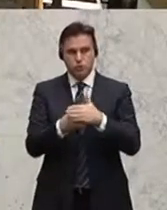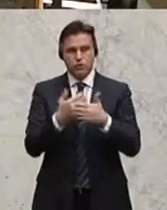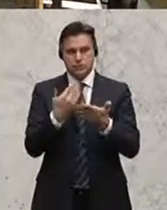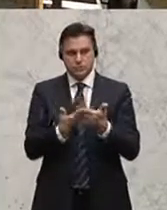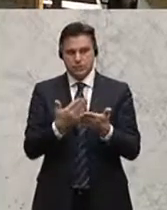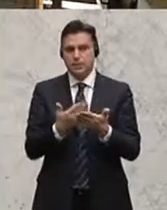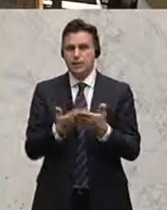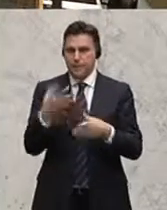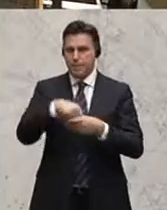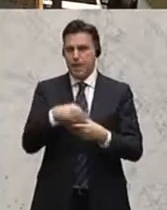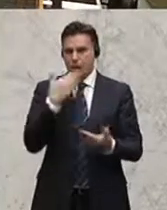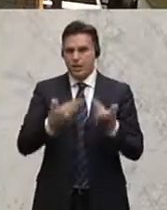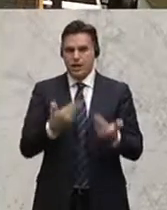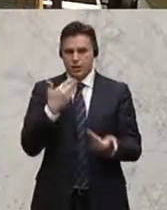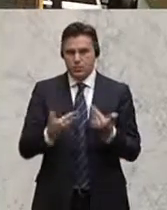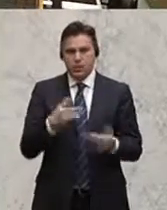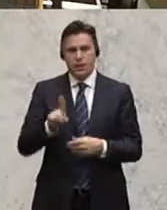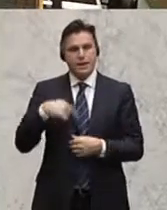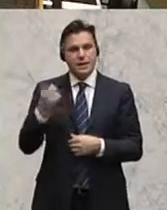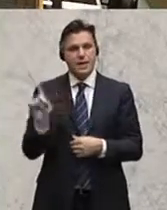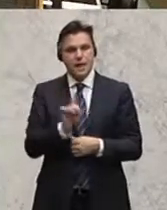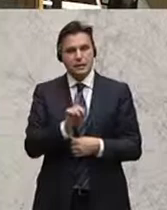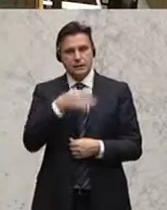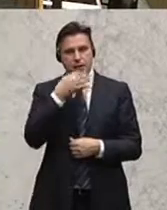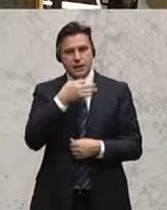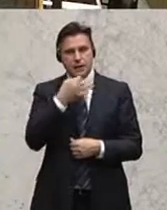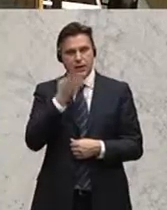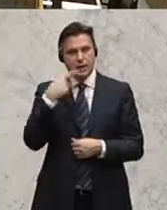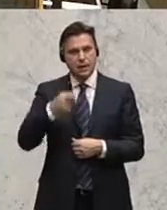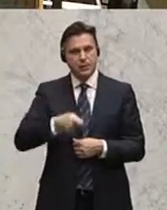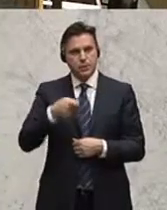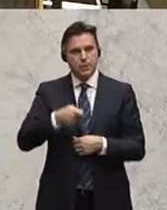Frauenantrittsalter müsse früher angeglichen werden, um Frauen eine höhere Pension zu ermöglichen.